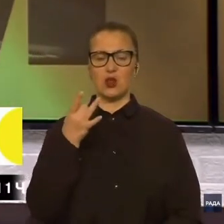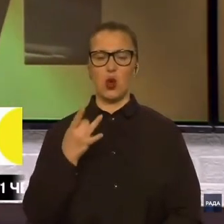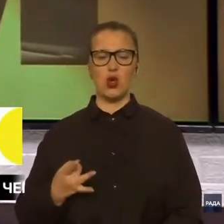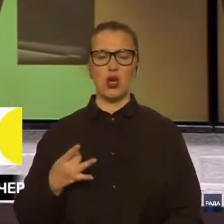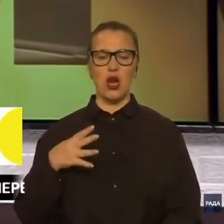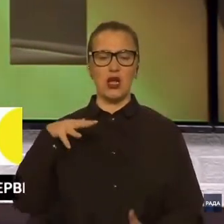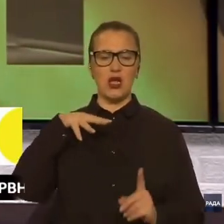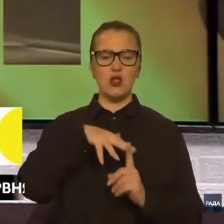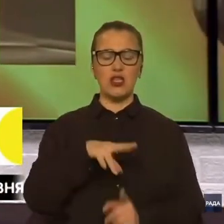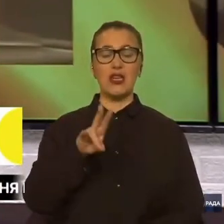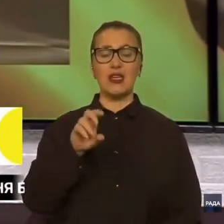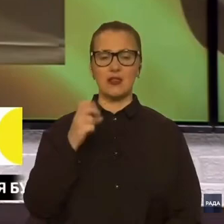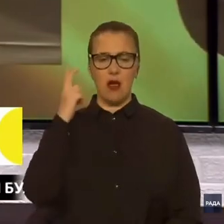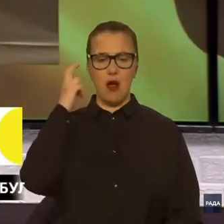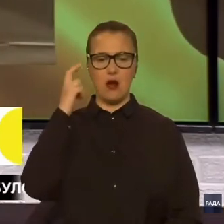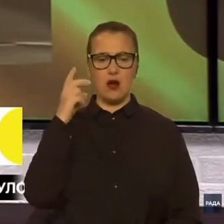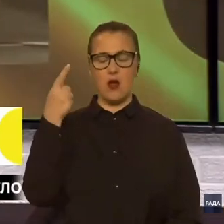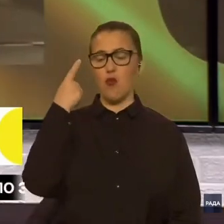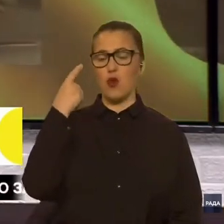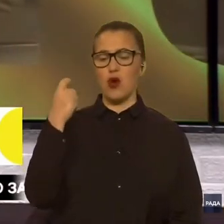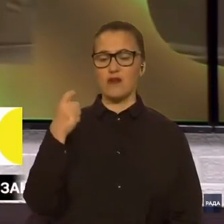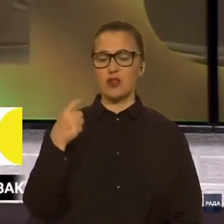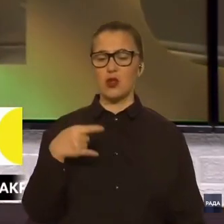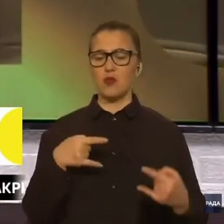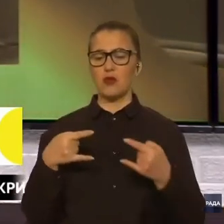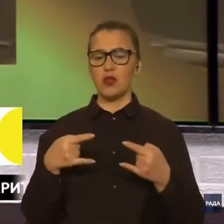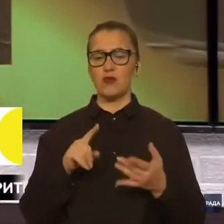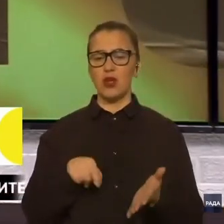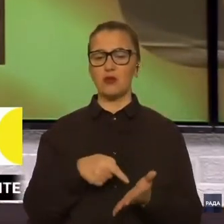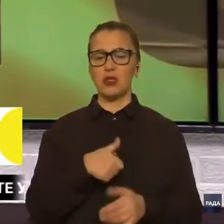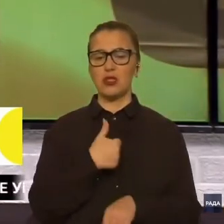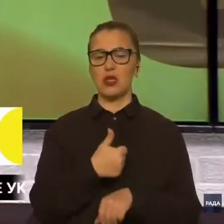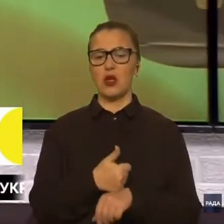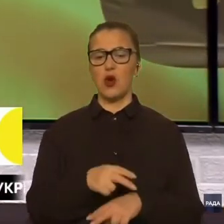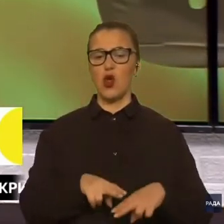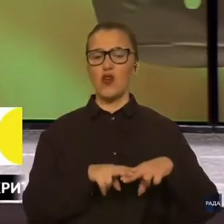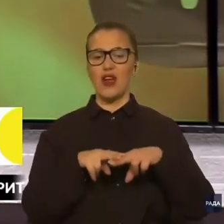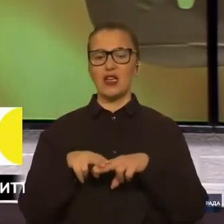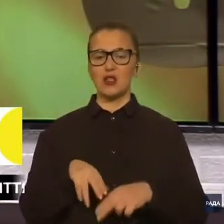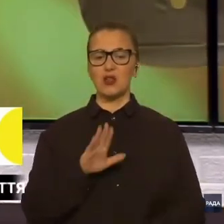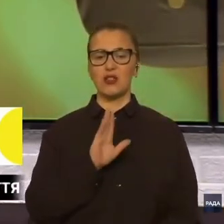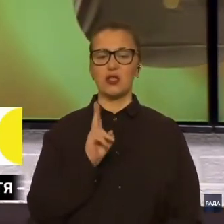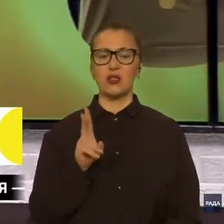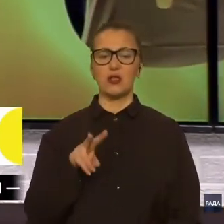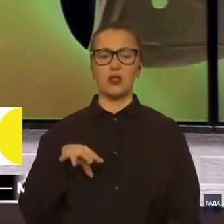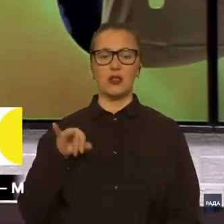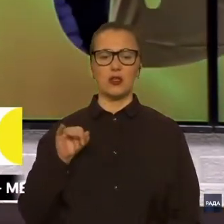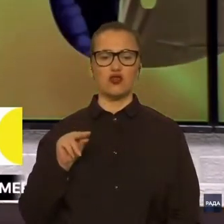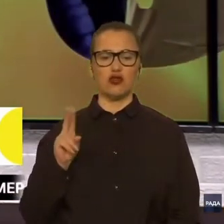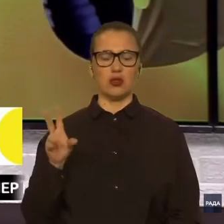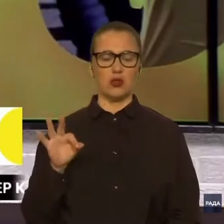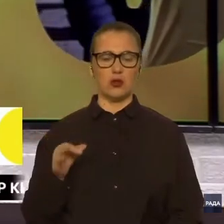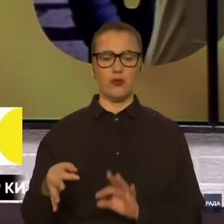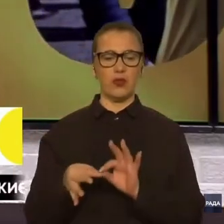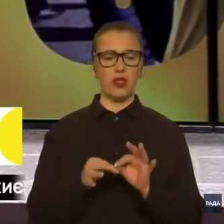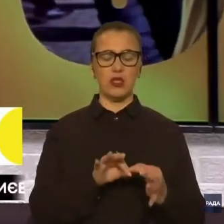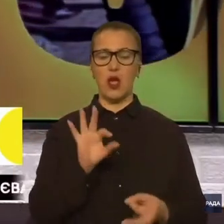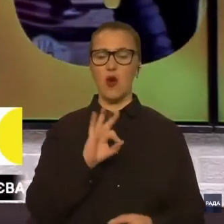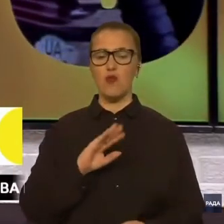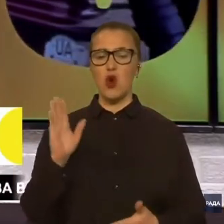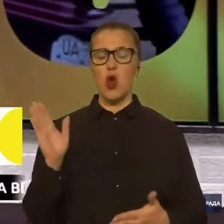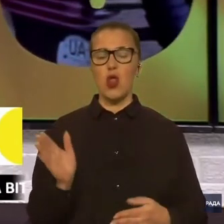атаки на Київ. Про це повідомив Суспільному міський голова столиці Віталій Кличко. Детальніше про